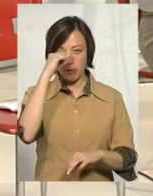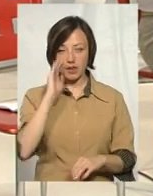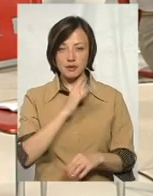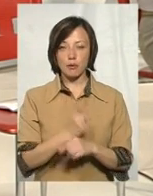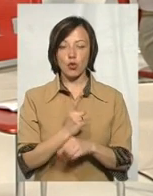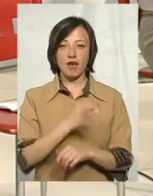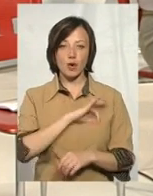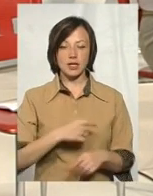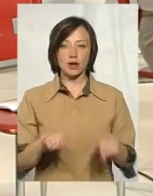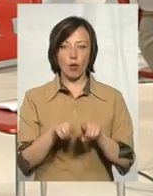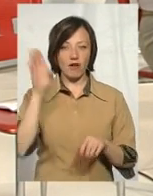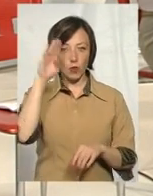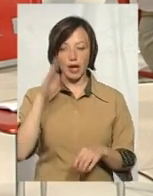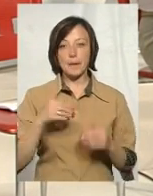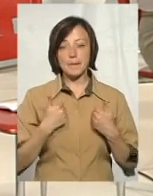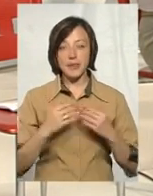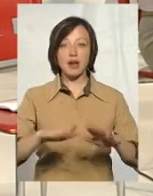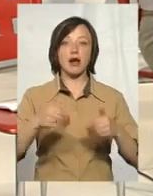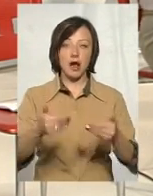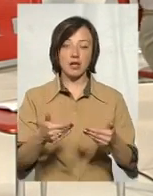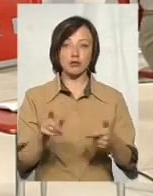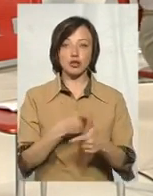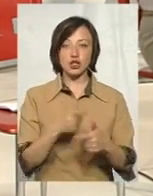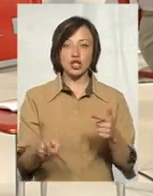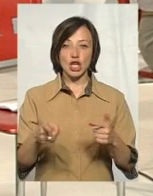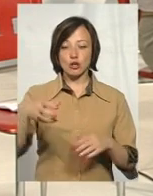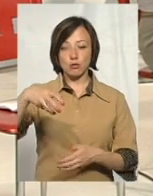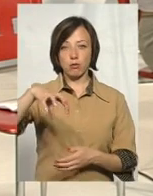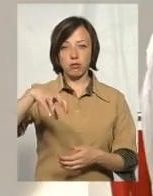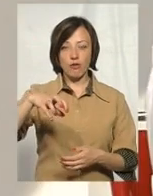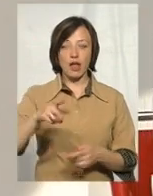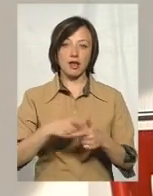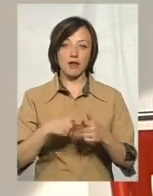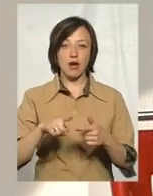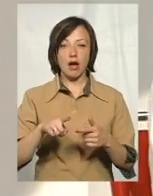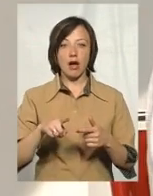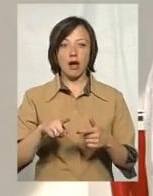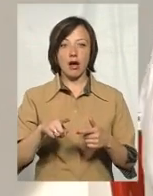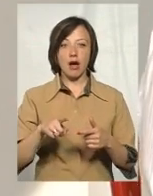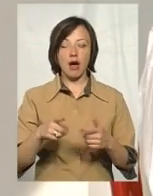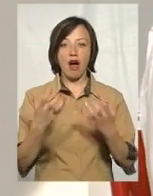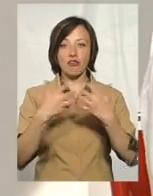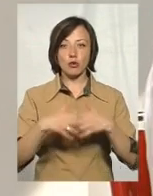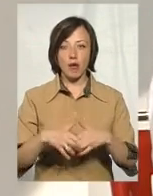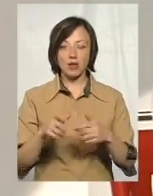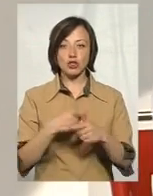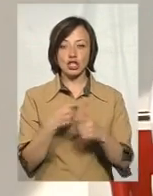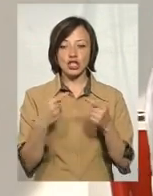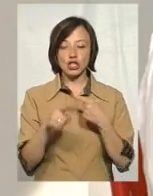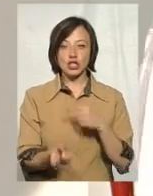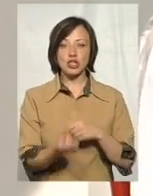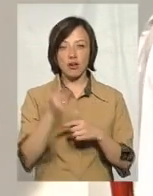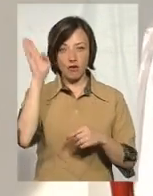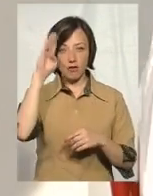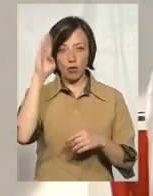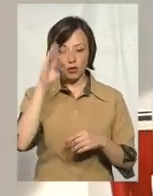і забороняють використання такої води. Ми радимо чи з бюветів води, якщо є можливість, чи з автоматів фасованих, чи з інших джерел